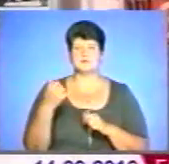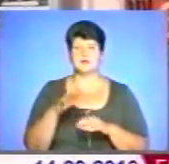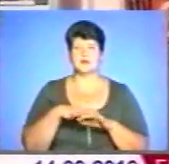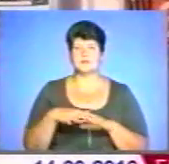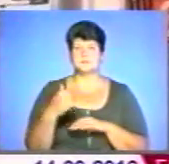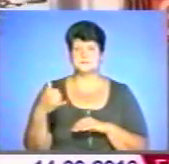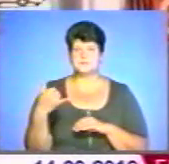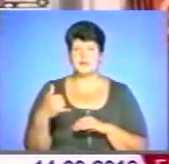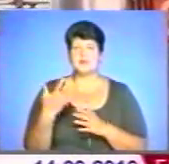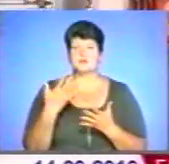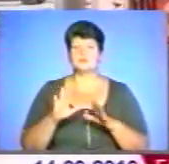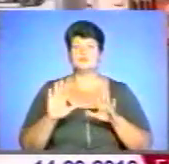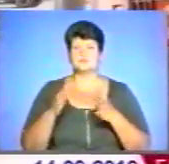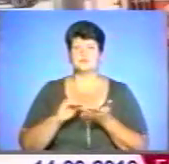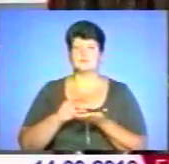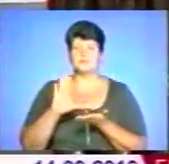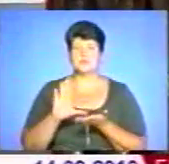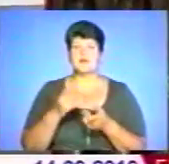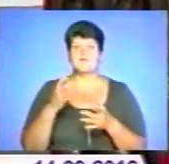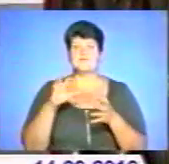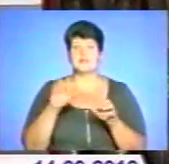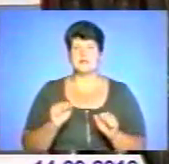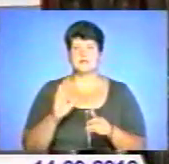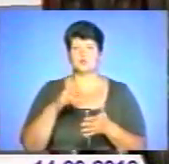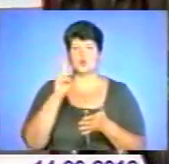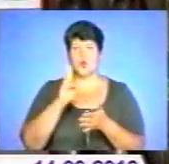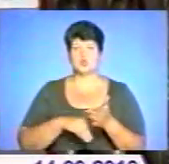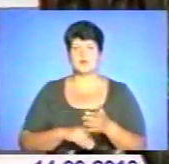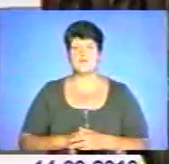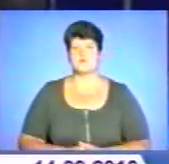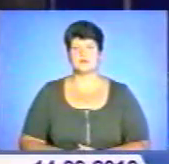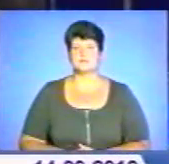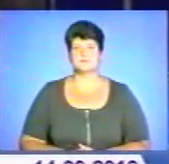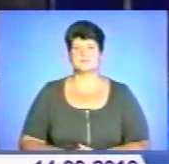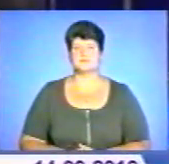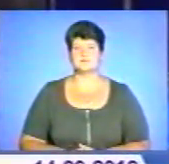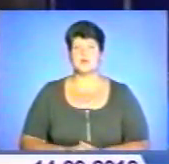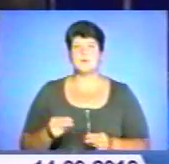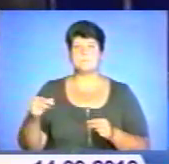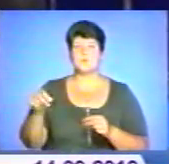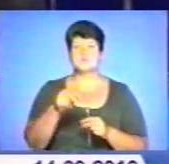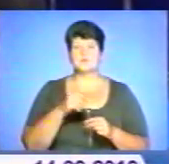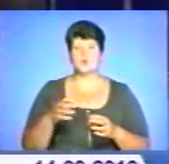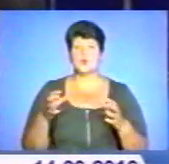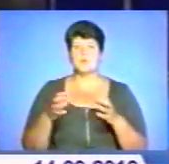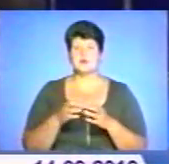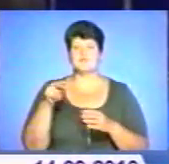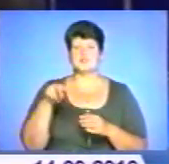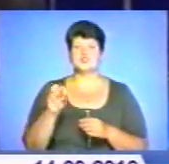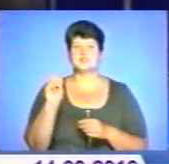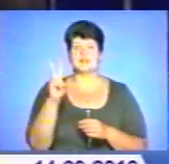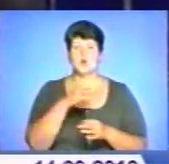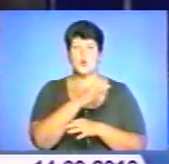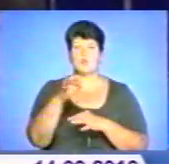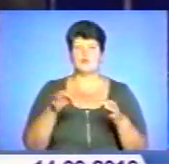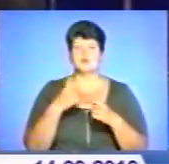випадку необґрунтованих цін власники автозаправок будуть штрафовані. Посільну кампанію 2013 обговорили